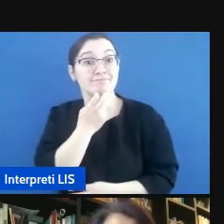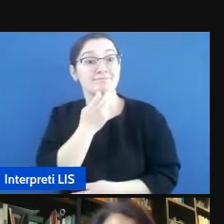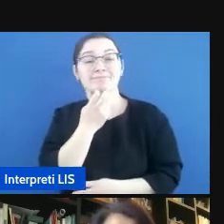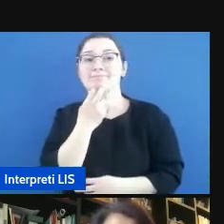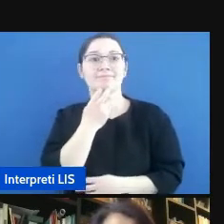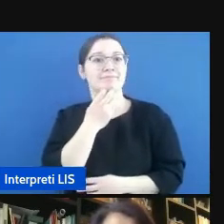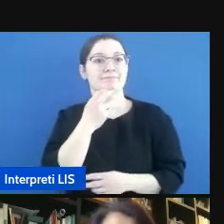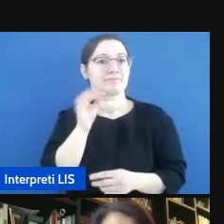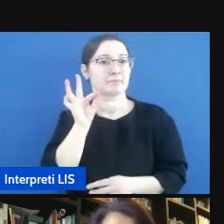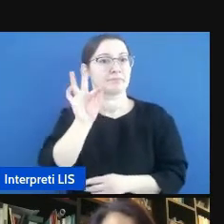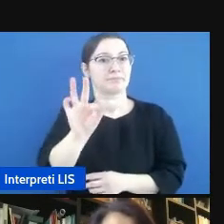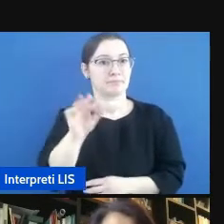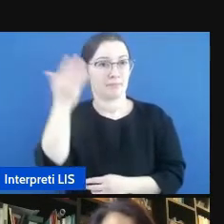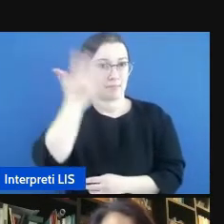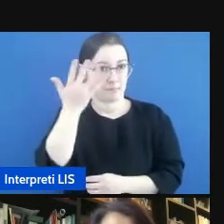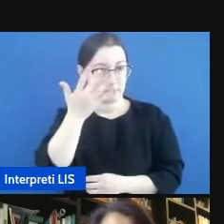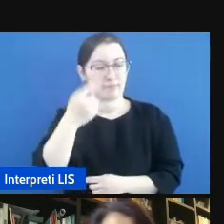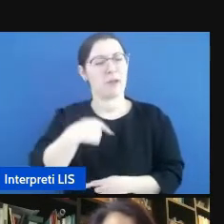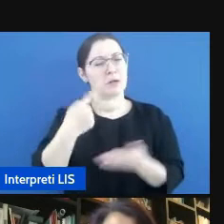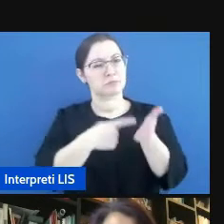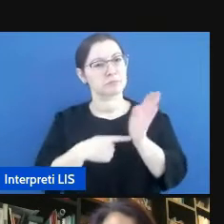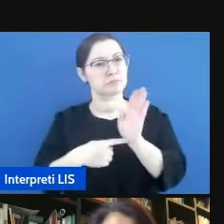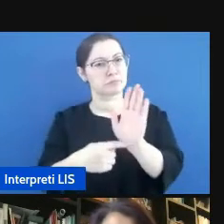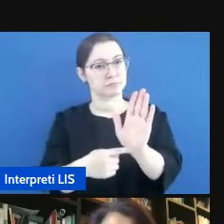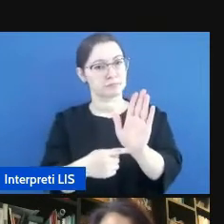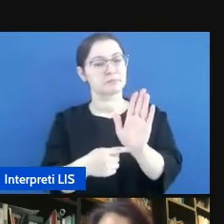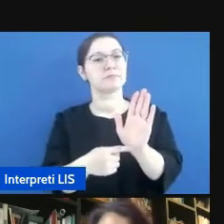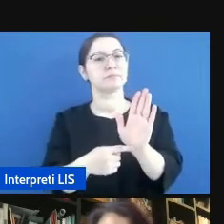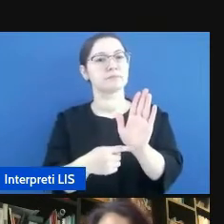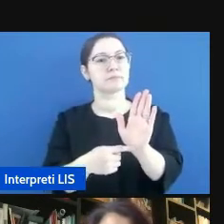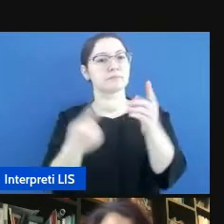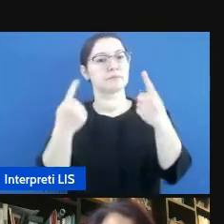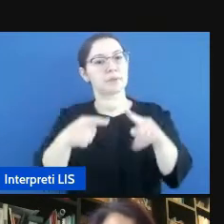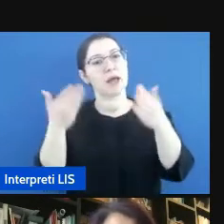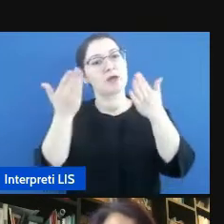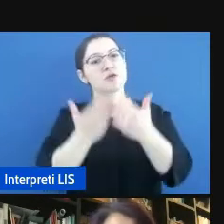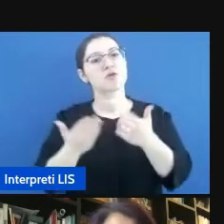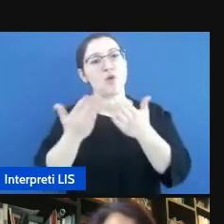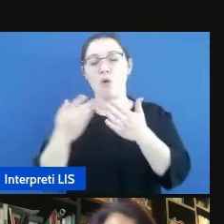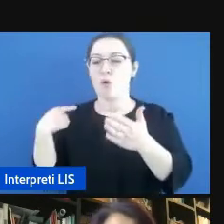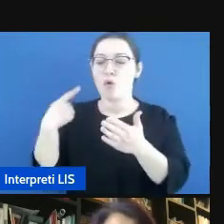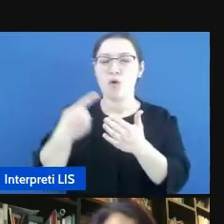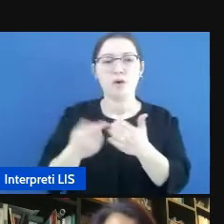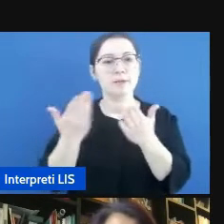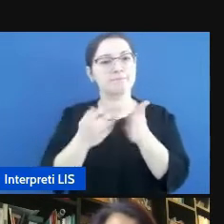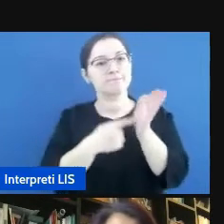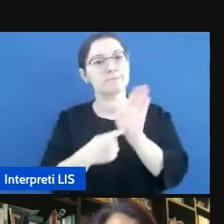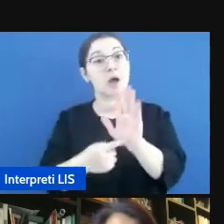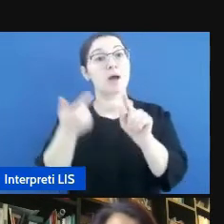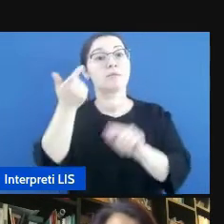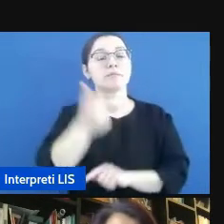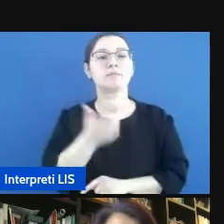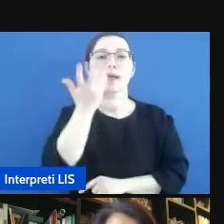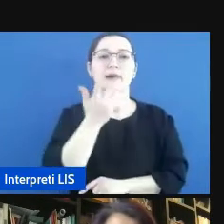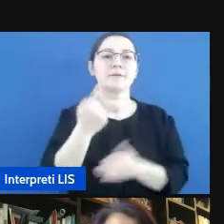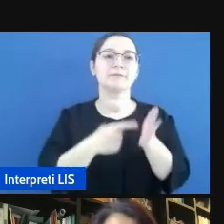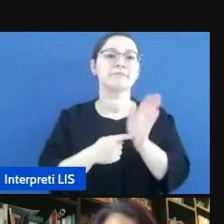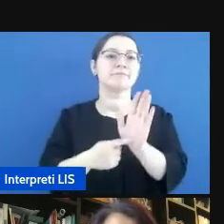Ho mostrato questi studi per mettere in